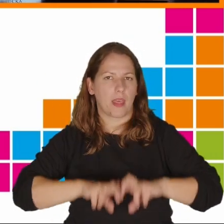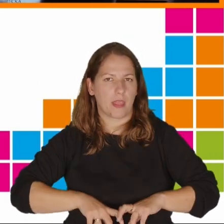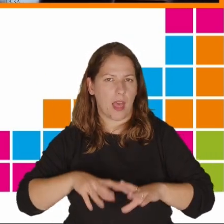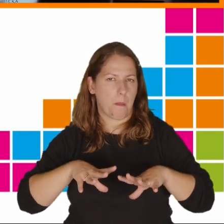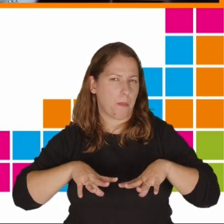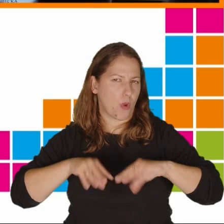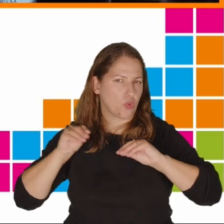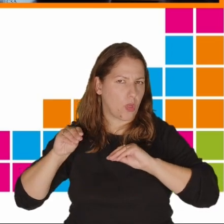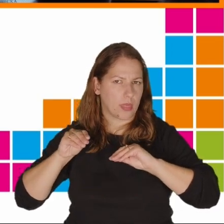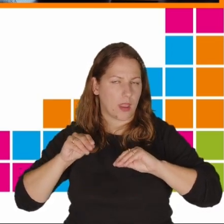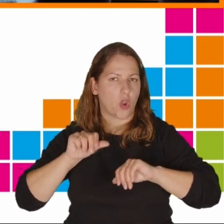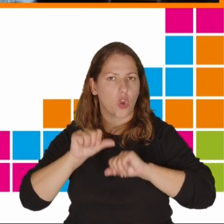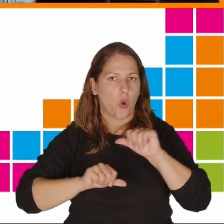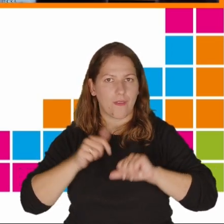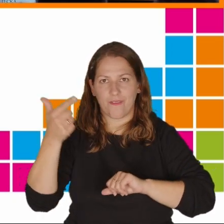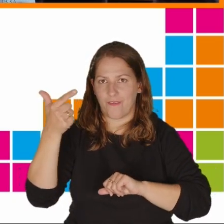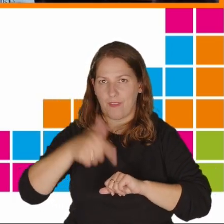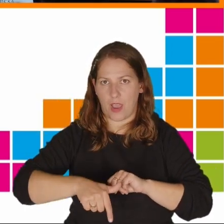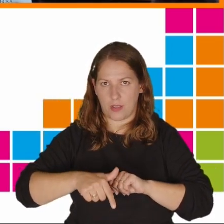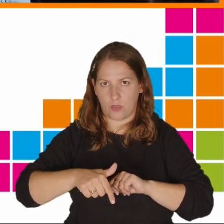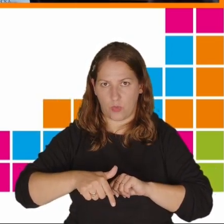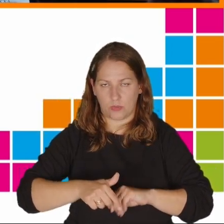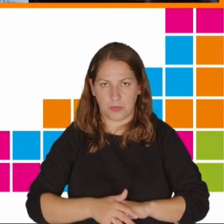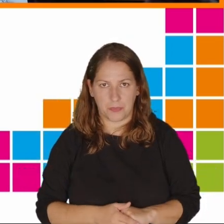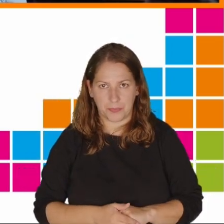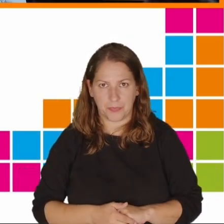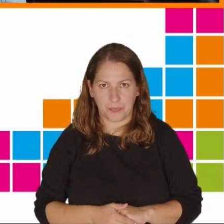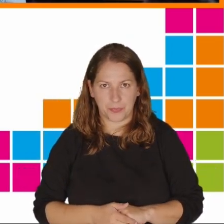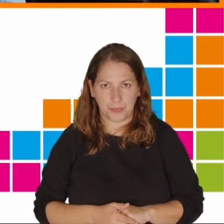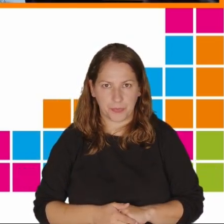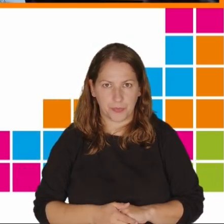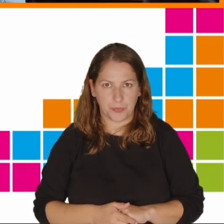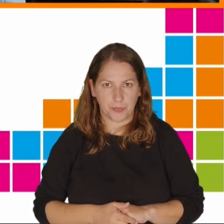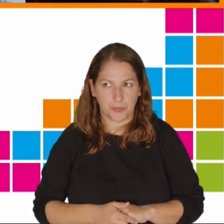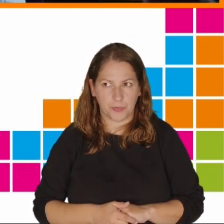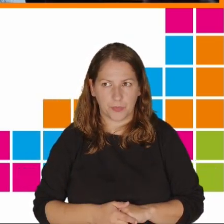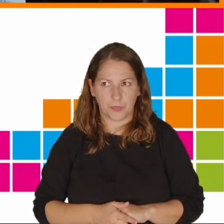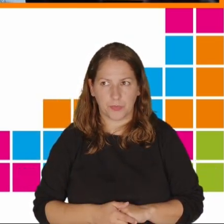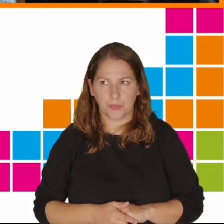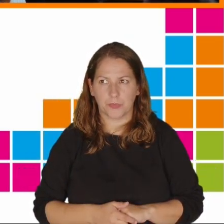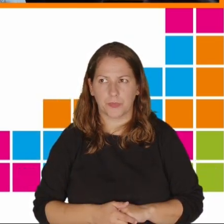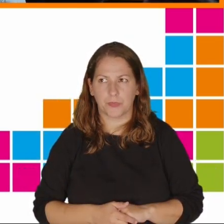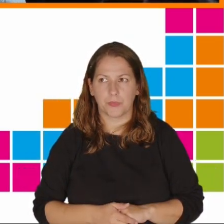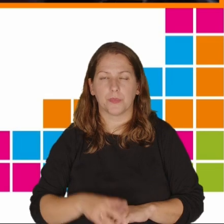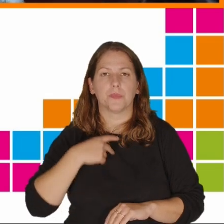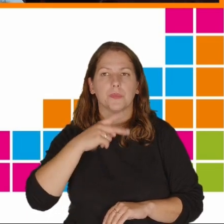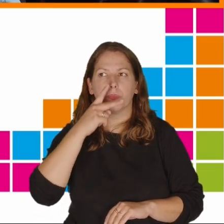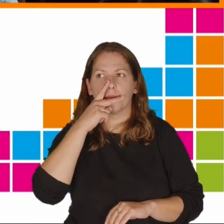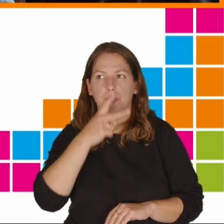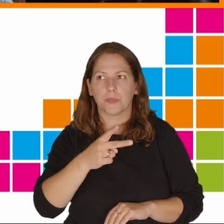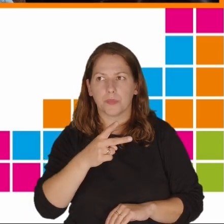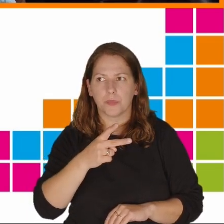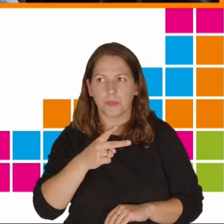roku 2020 i zobaczyliśmy też